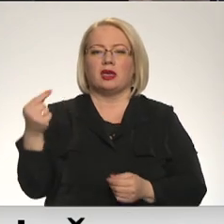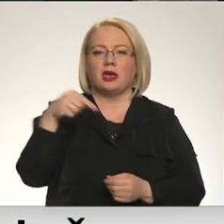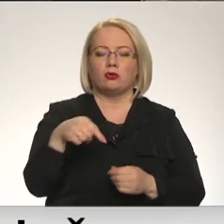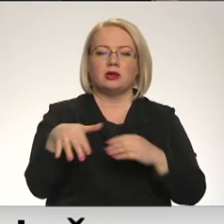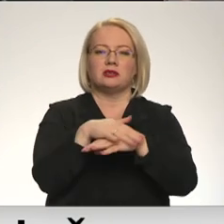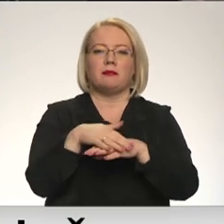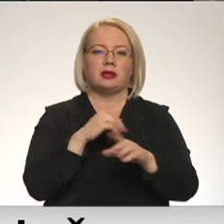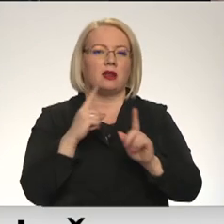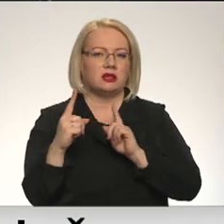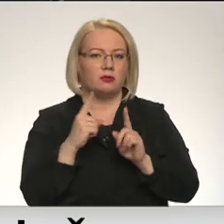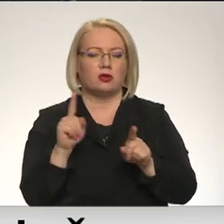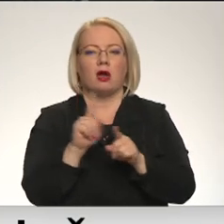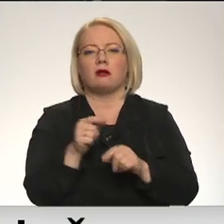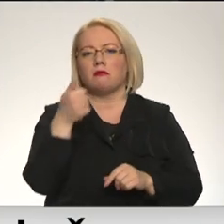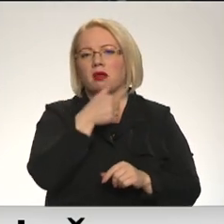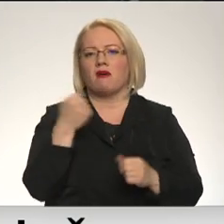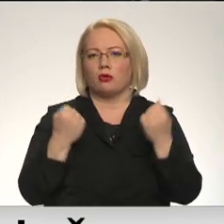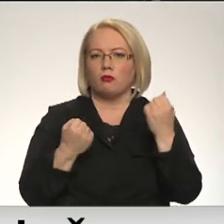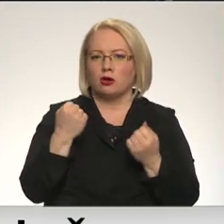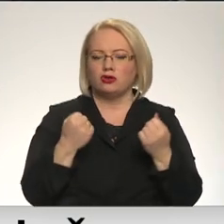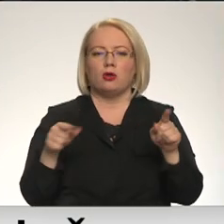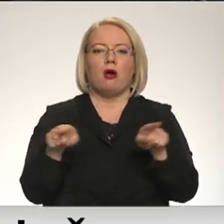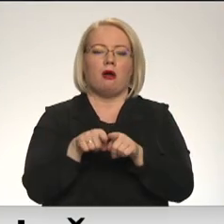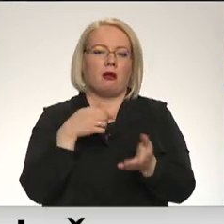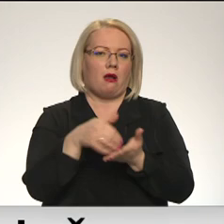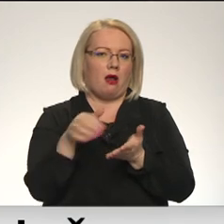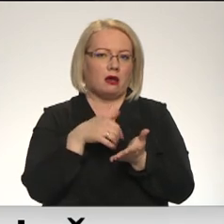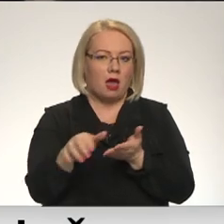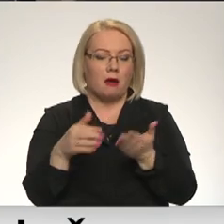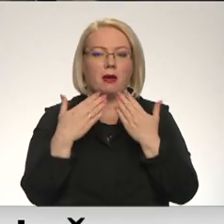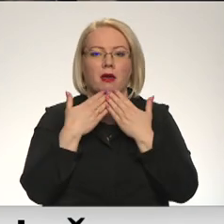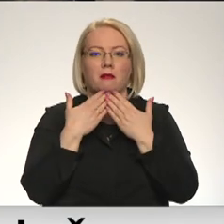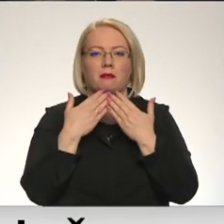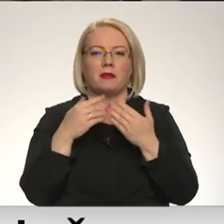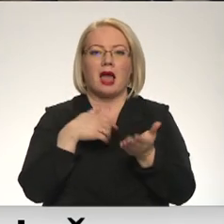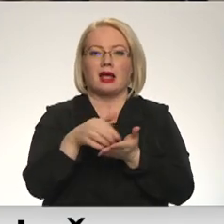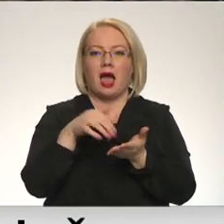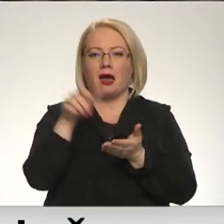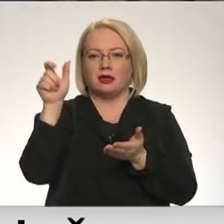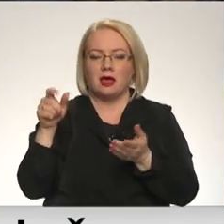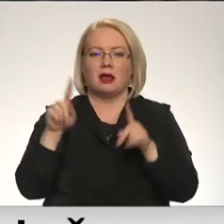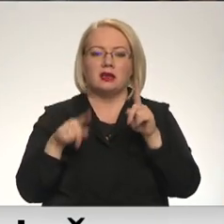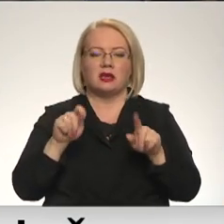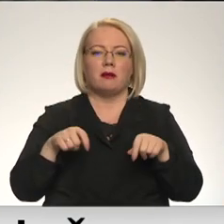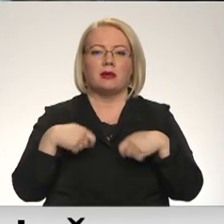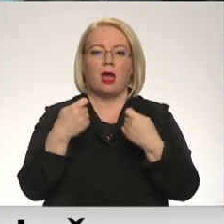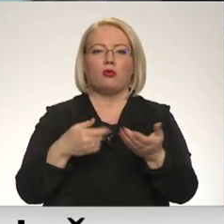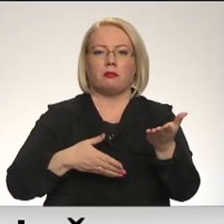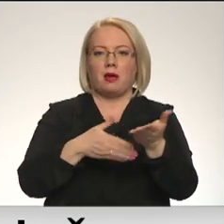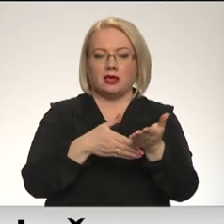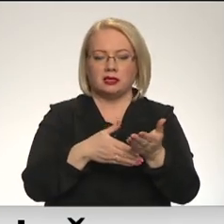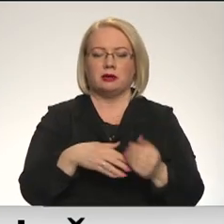sabiedrisko transportu, gan privāto auto, gan arī kājām. Pēdējiem neretinākas sniegt palīdzību. Ir tādā